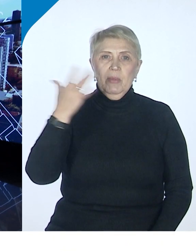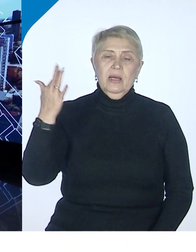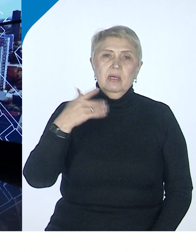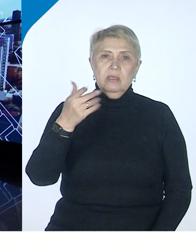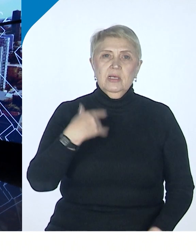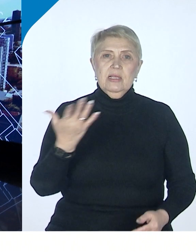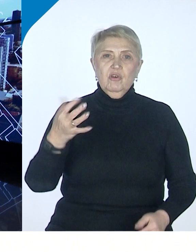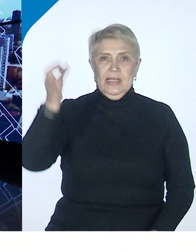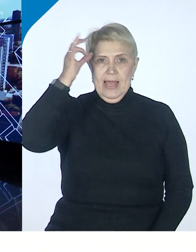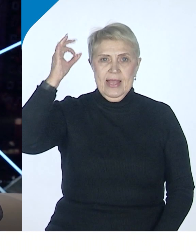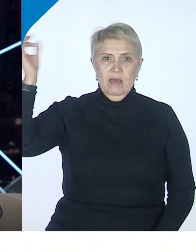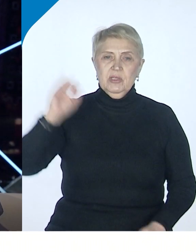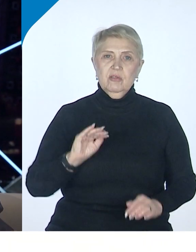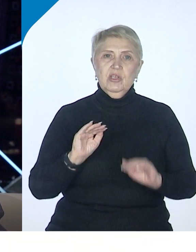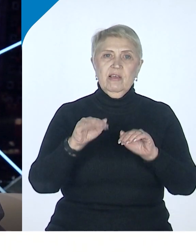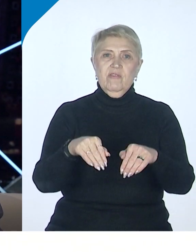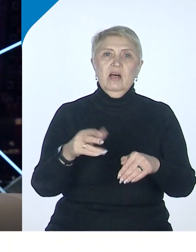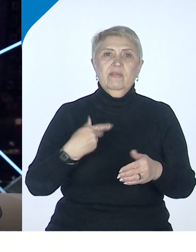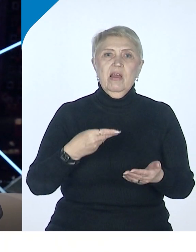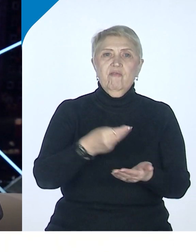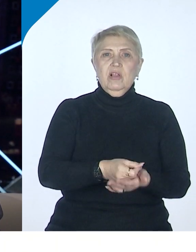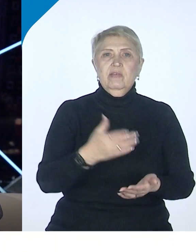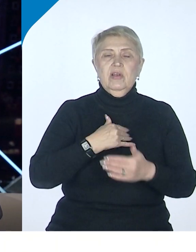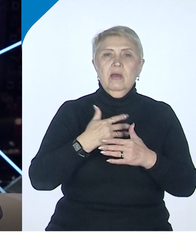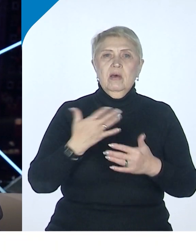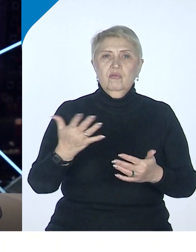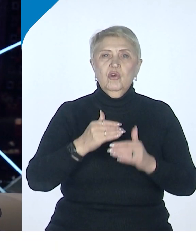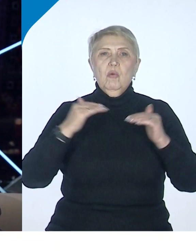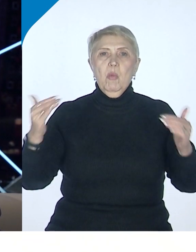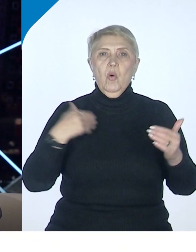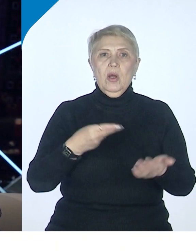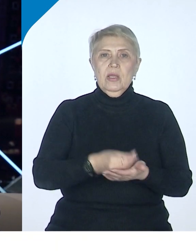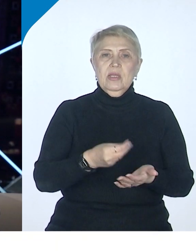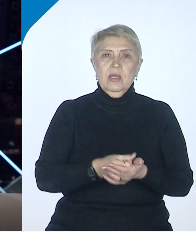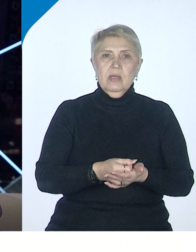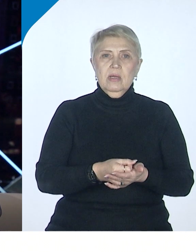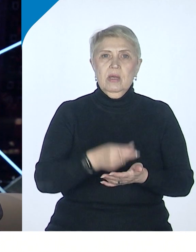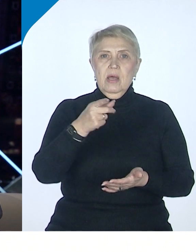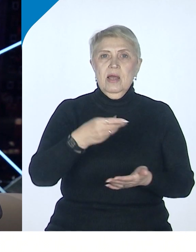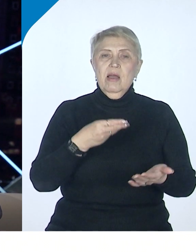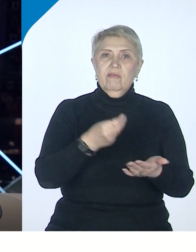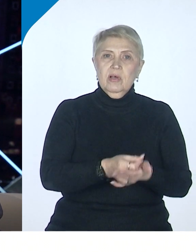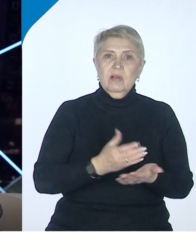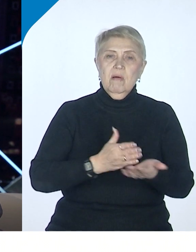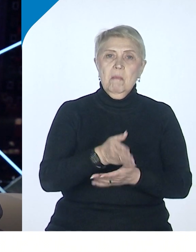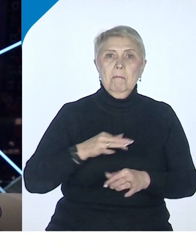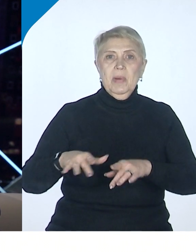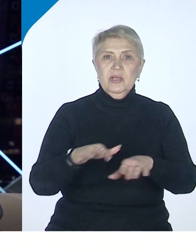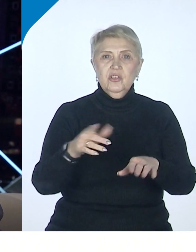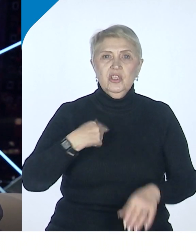немцы вкладывали бешеные деньги в эти свободные экономические зоны в Китае. Они вкладывали их по политическим соображениям.